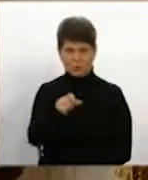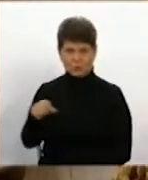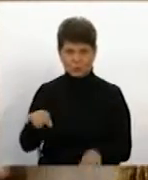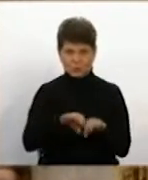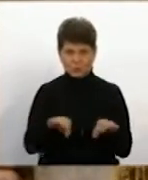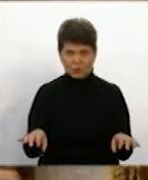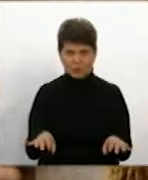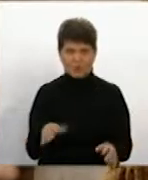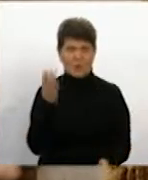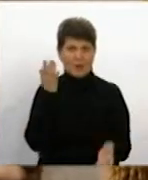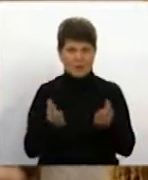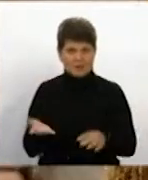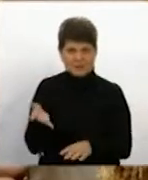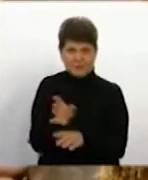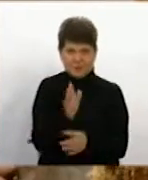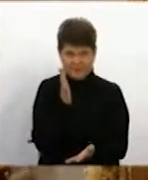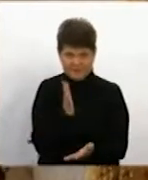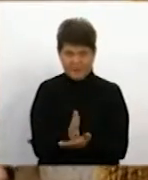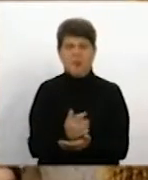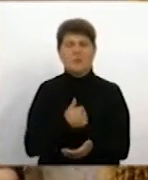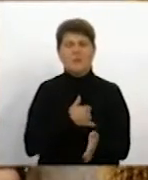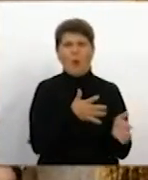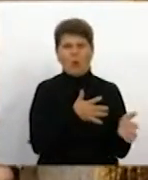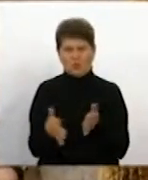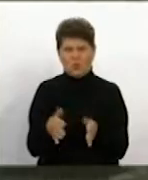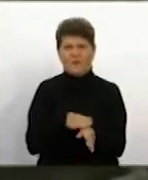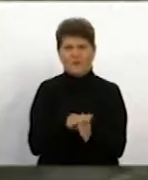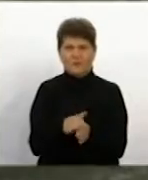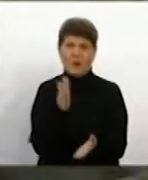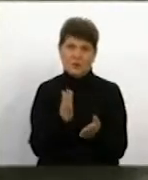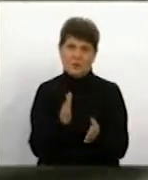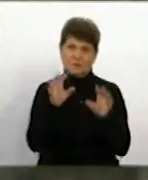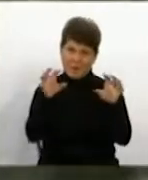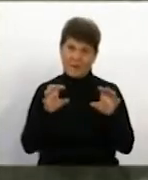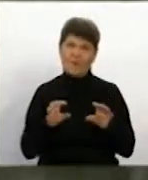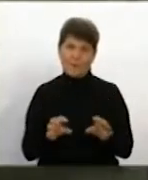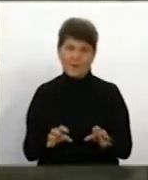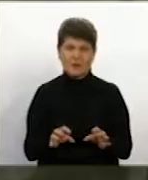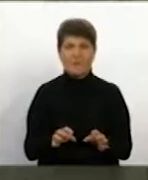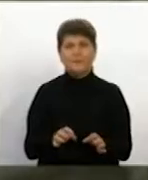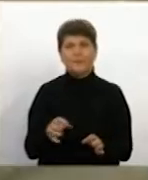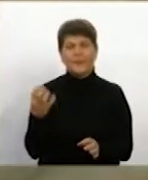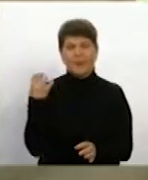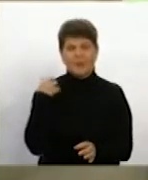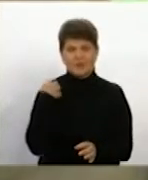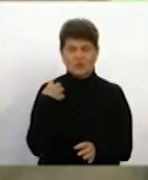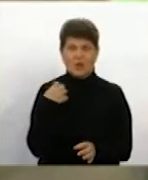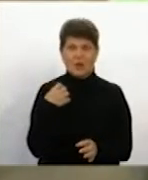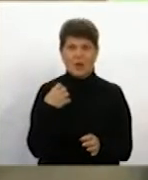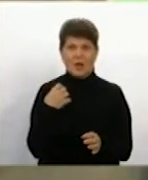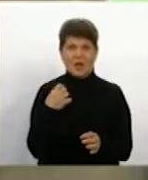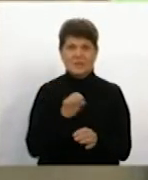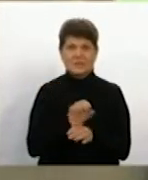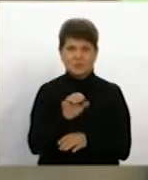приписи встановлюйте, ми готові їх виконати, якщо вони правомірні. За словами начальника служби збуту Вінниця-Міськтеплоенерго